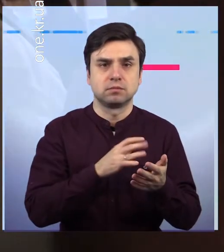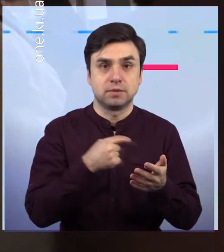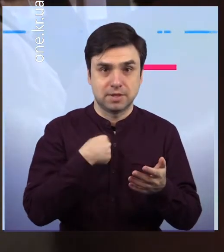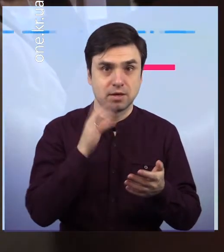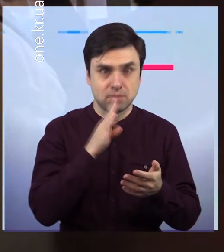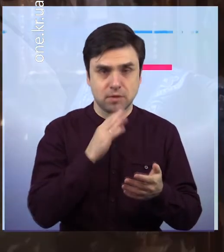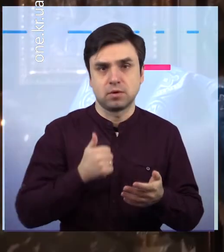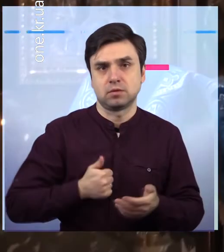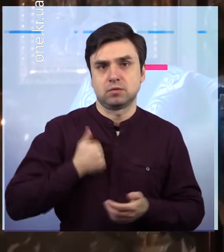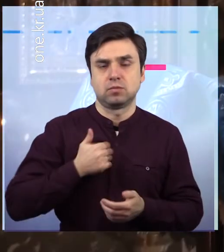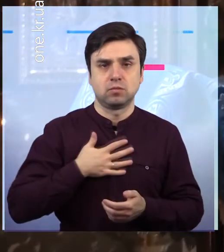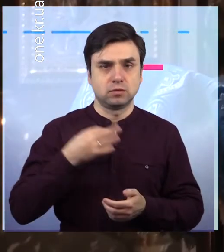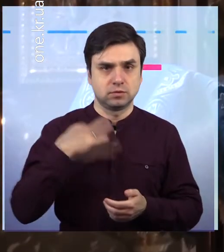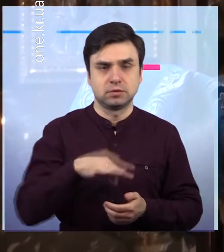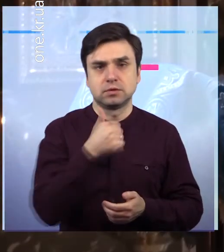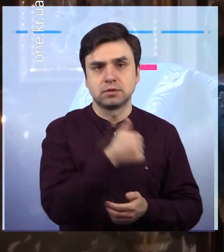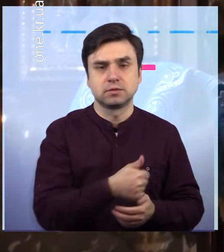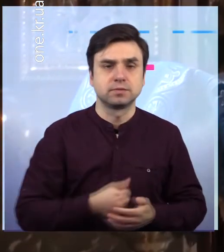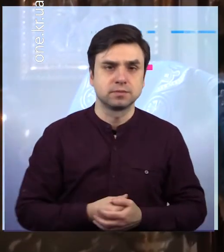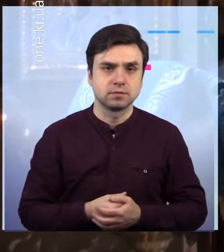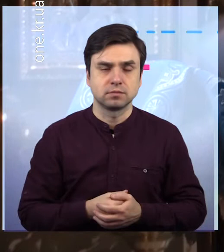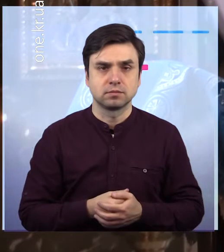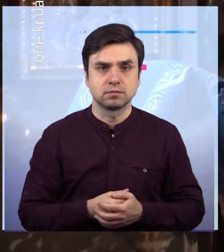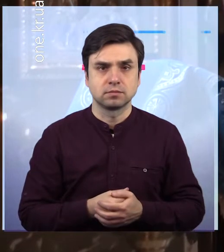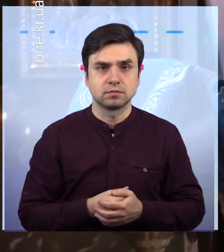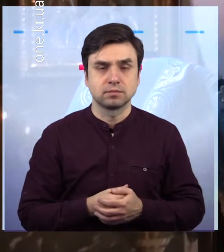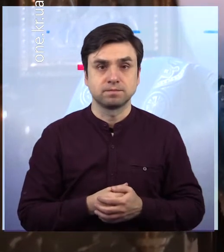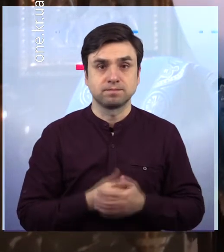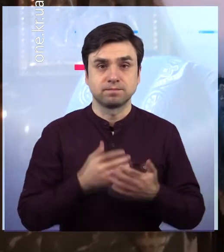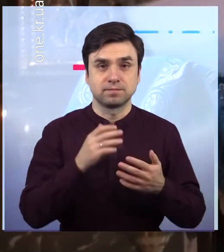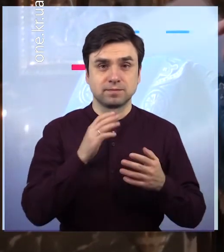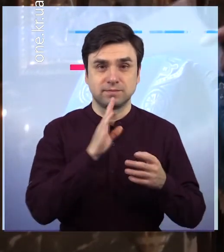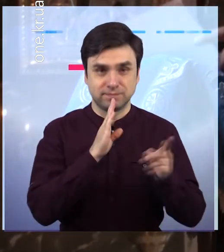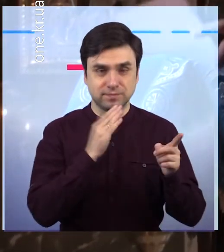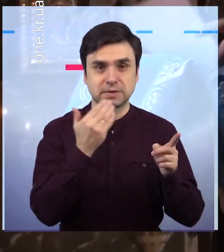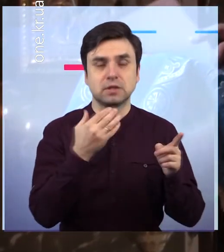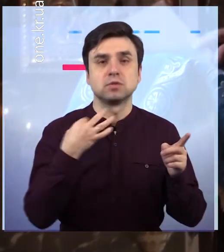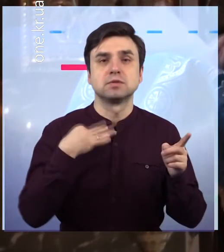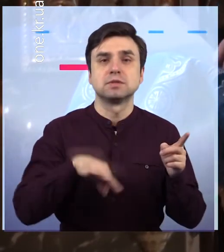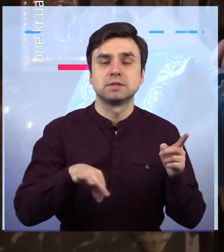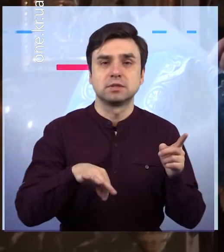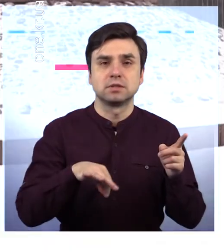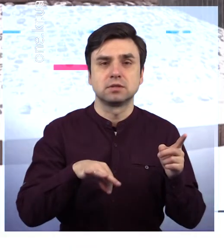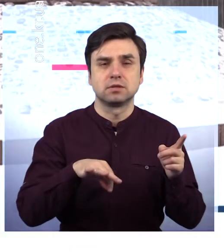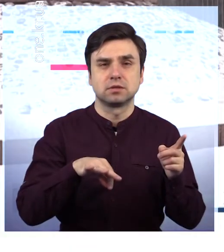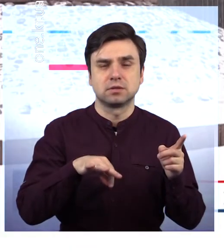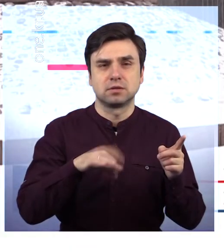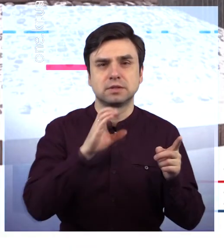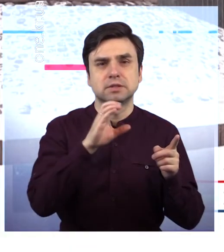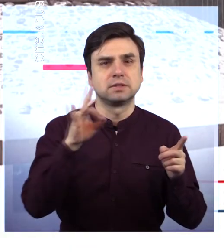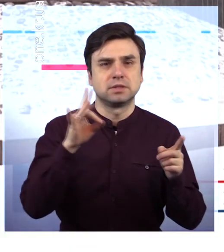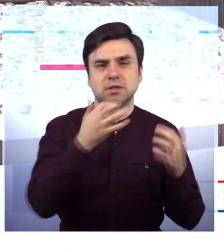звістка додому прилетіла після семи місяців служби в далекій країні. Виповняє інтернаційний довг,